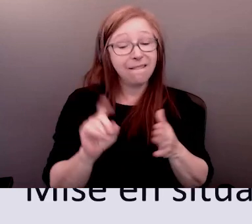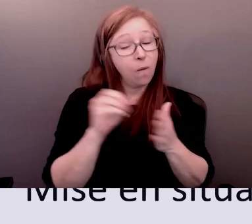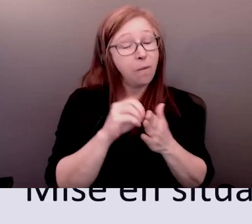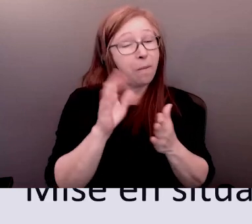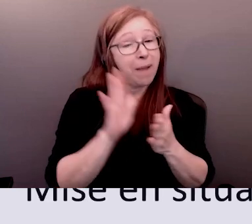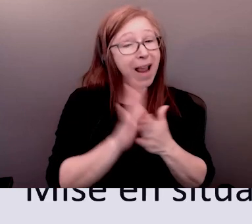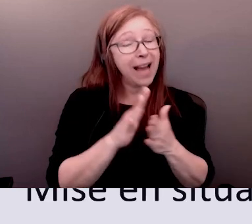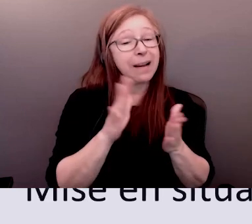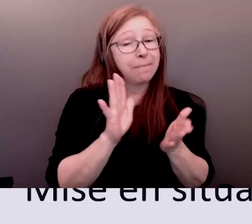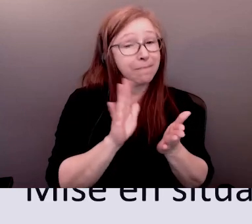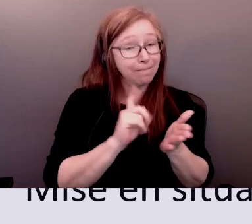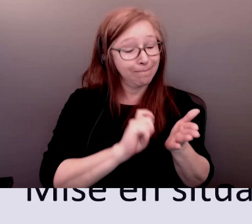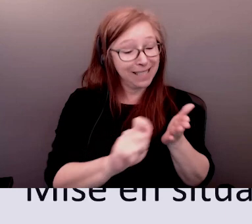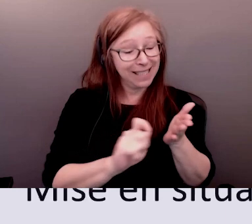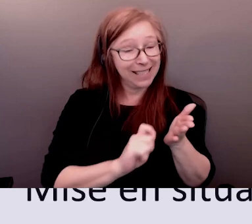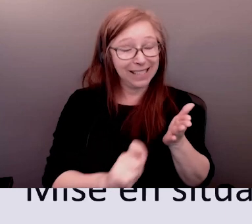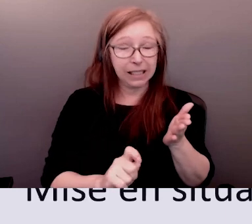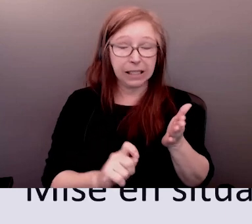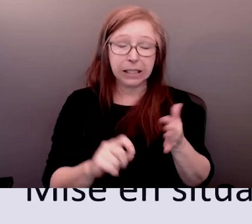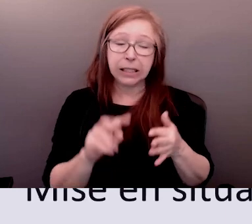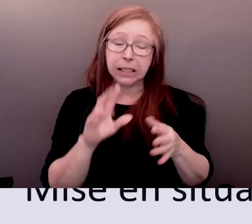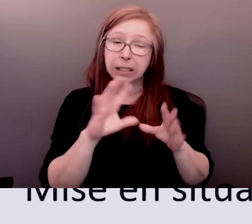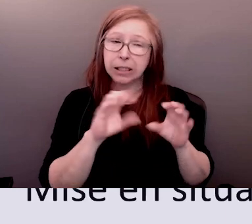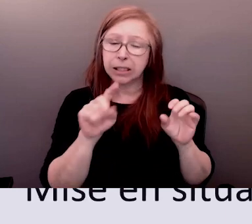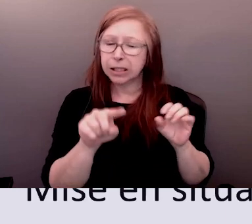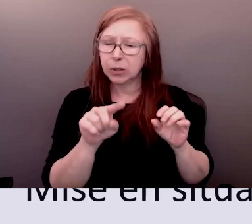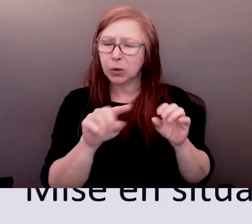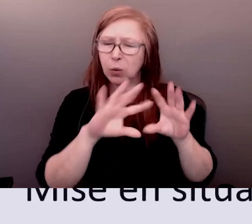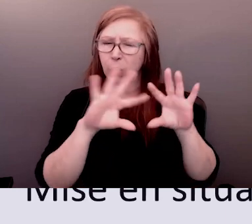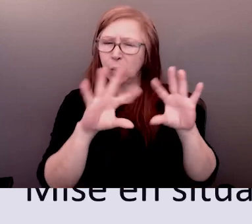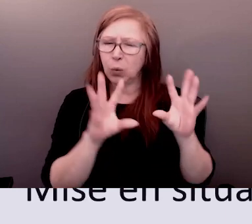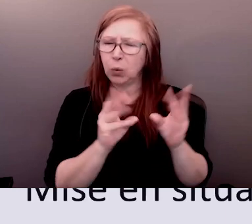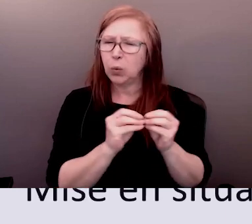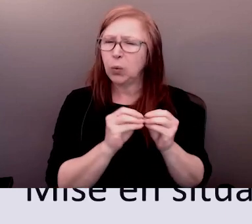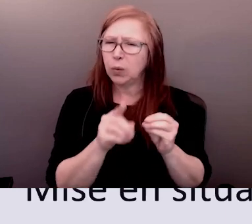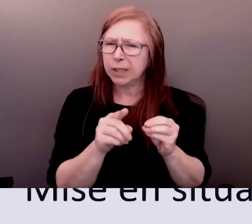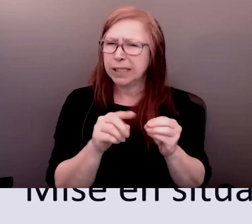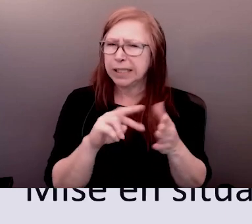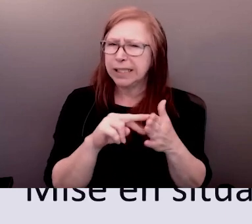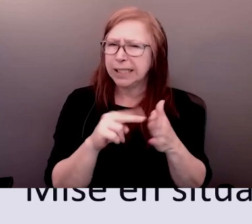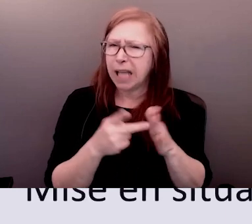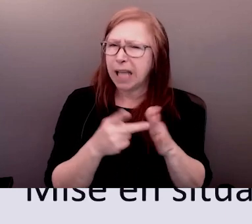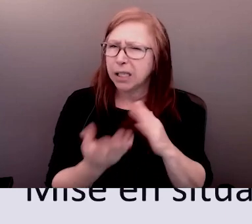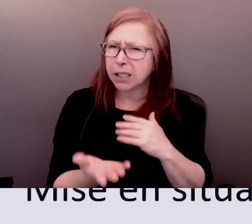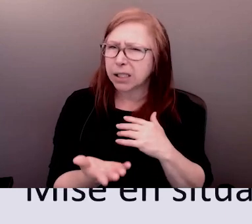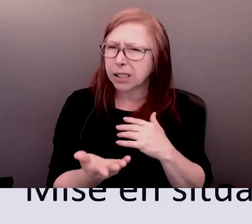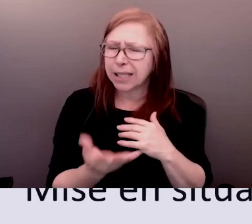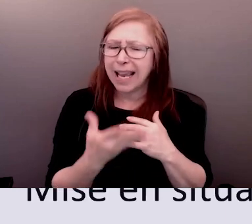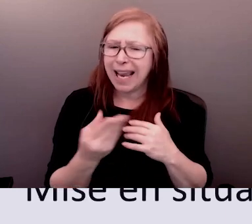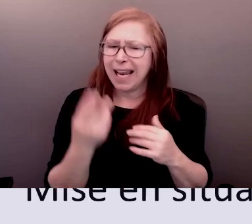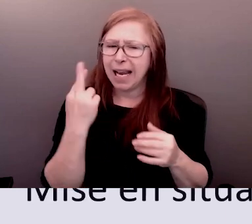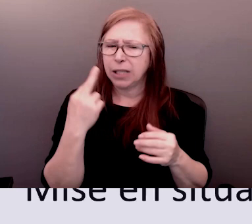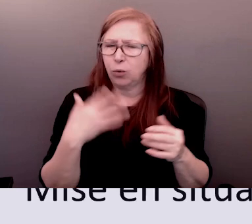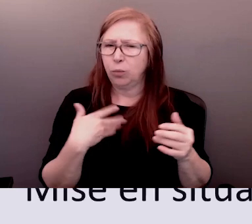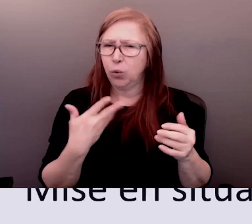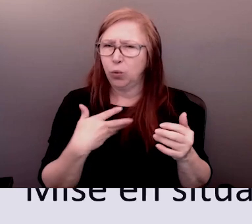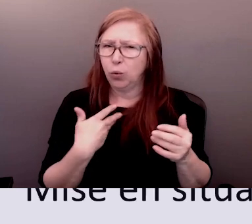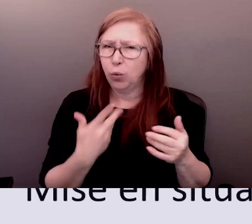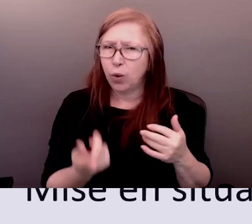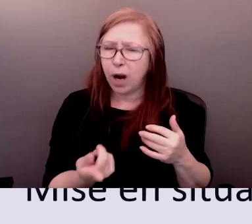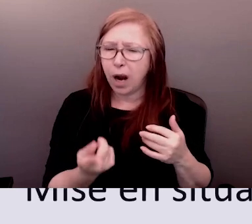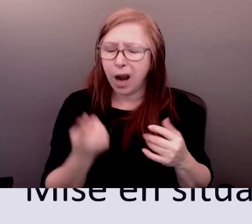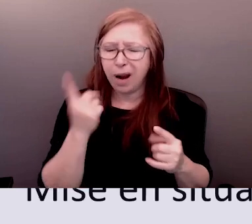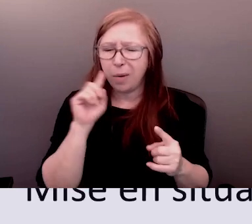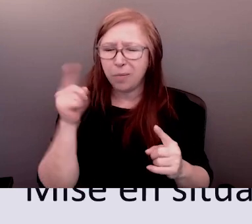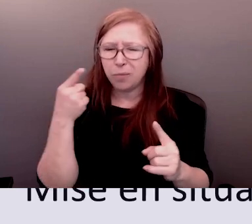transformation parce que nous avons vu tout et tous ces termes-là et de meilleures actions on est arrivé à